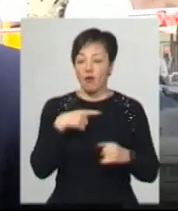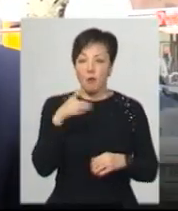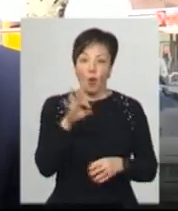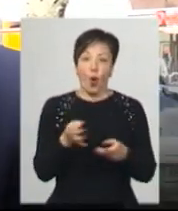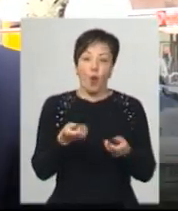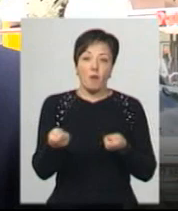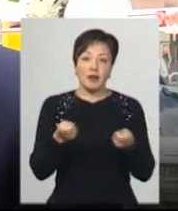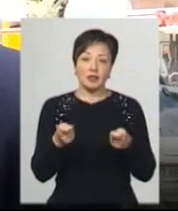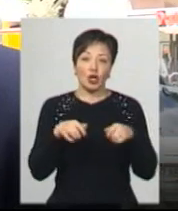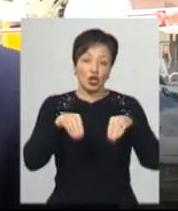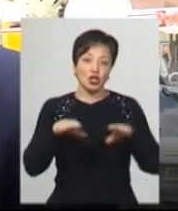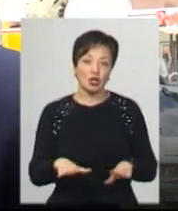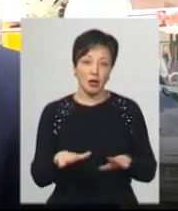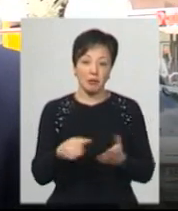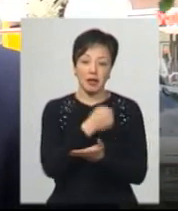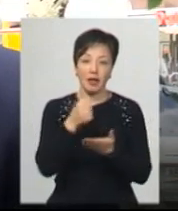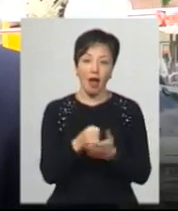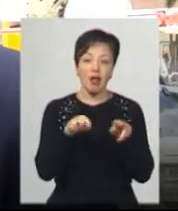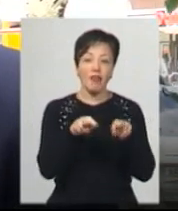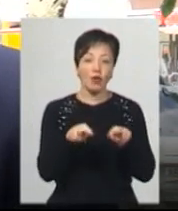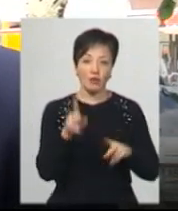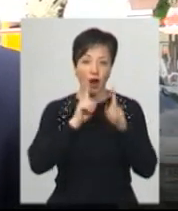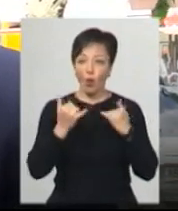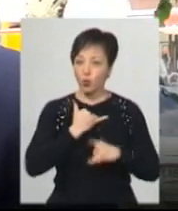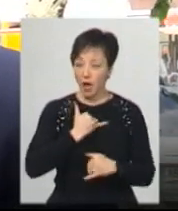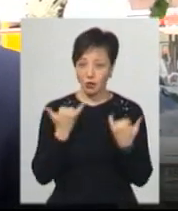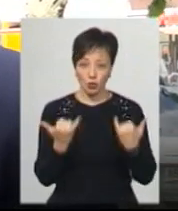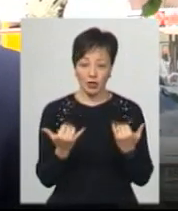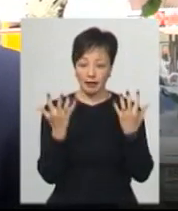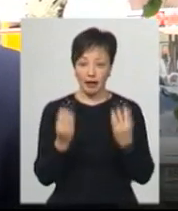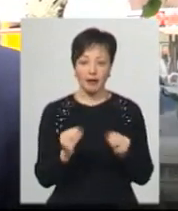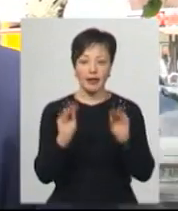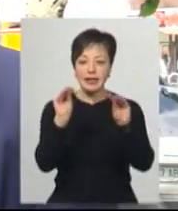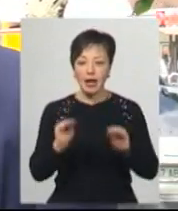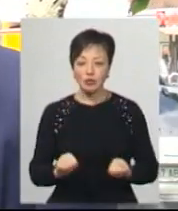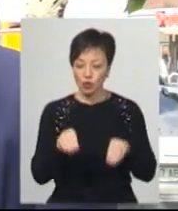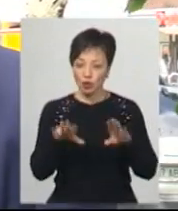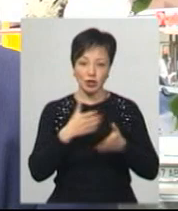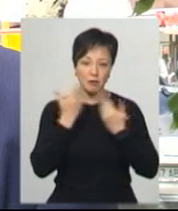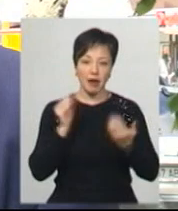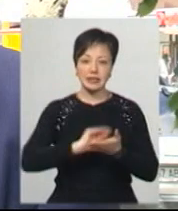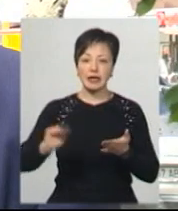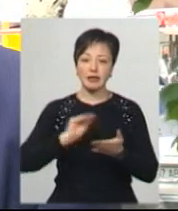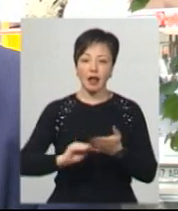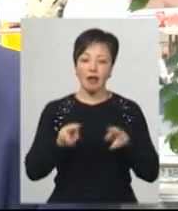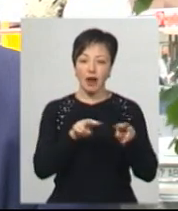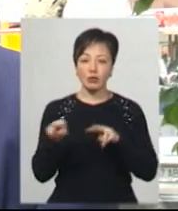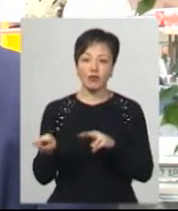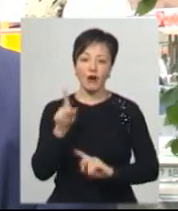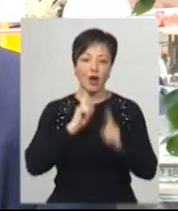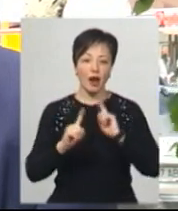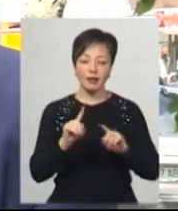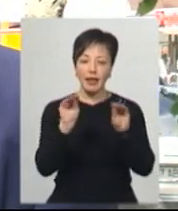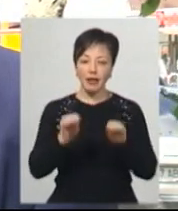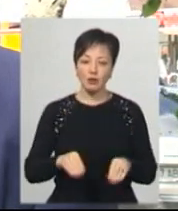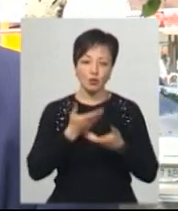прийняла наглядова рада. У нас на сьогодні тексту цього рішення немає, секретаря наглядової ради тексту цього рішення